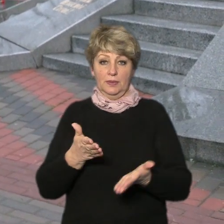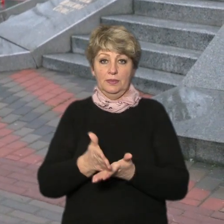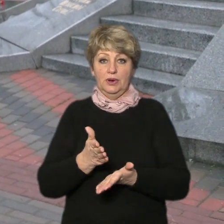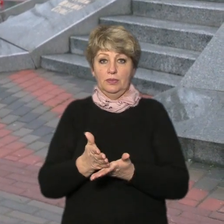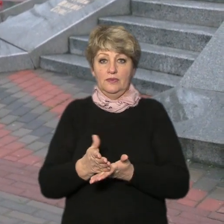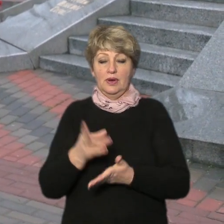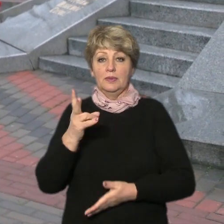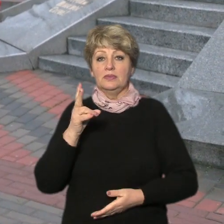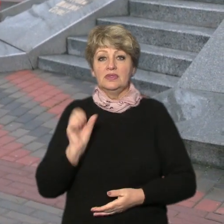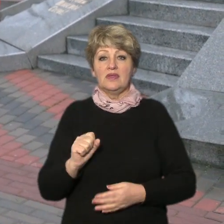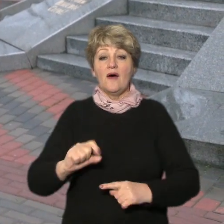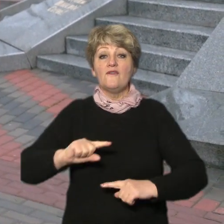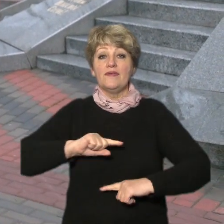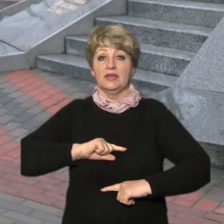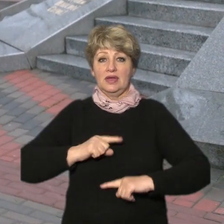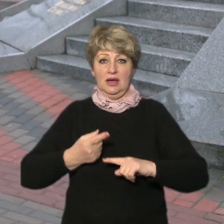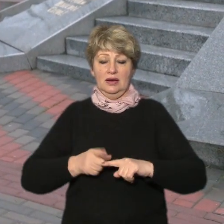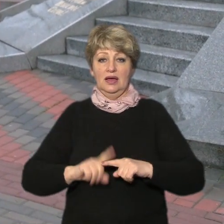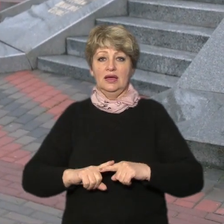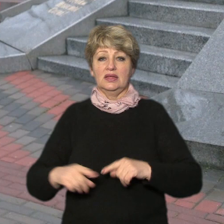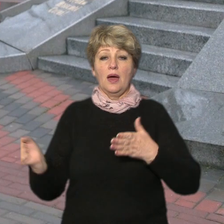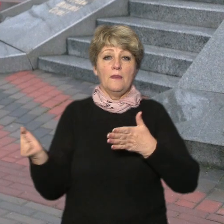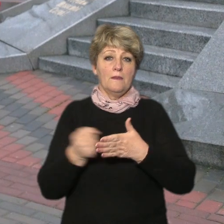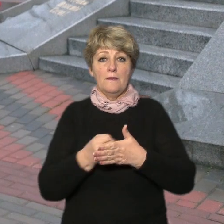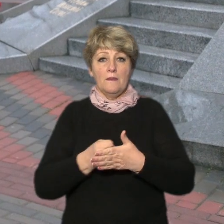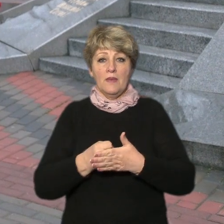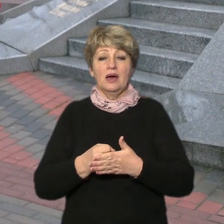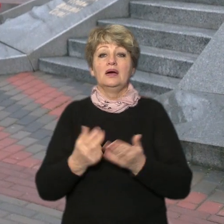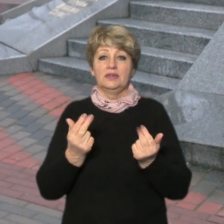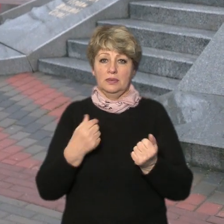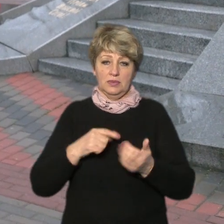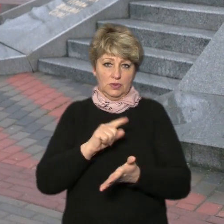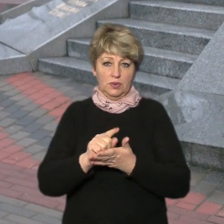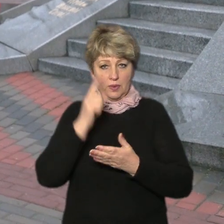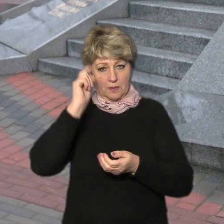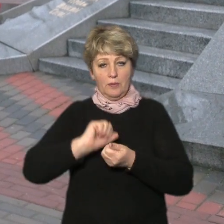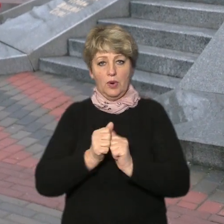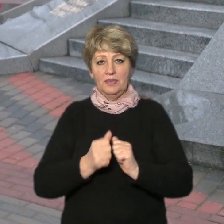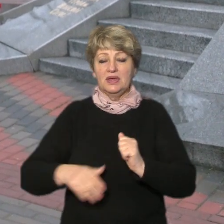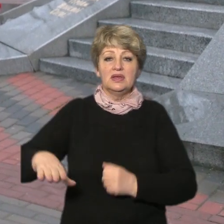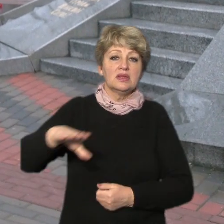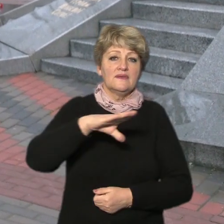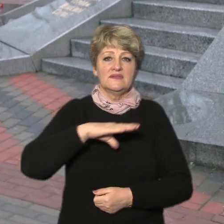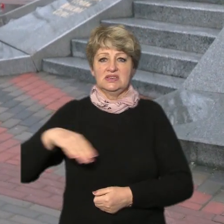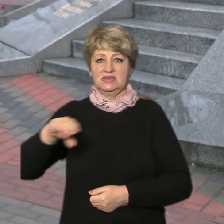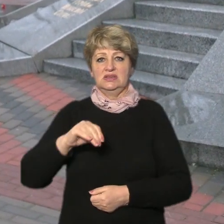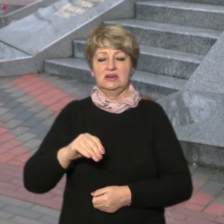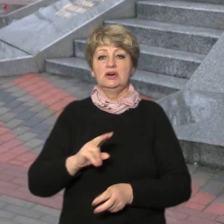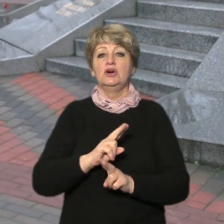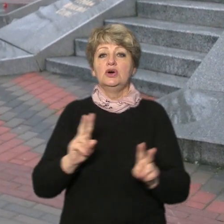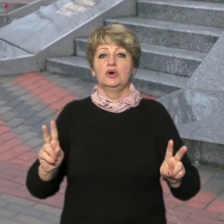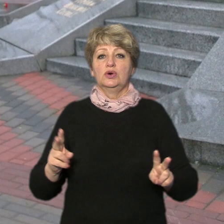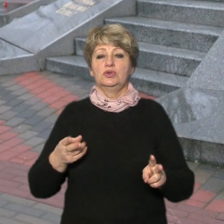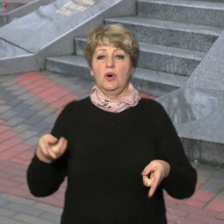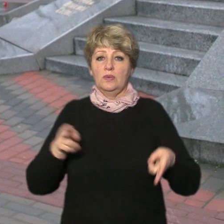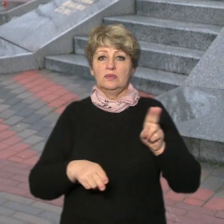фіналі цієї боротьби тому звичайно що ми маємо пам'ятати всіх хто боровся хто поклав